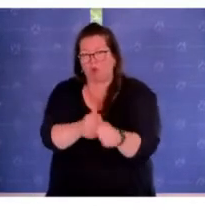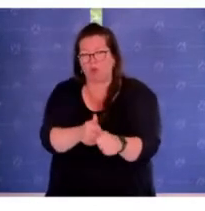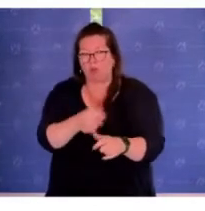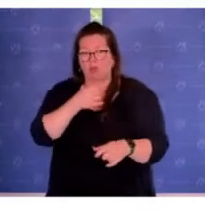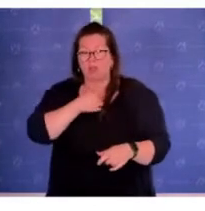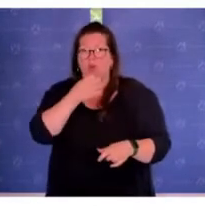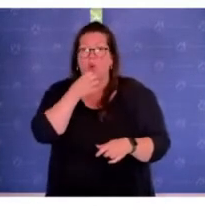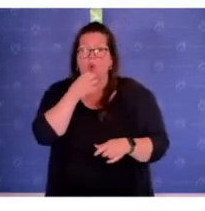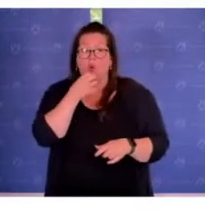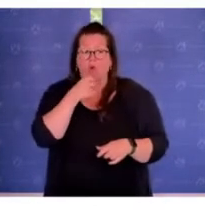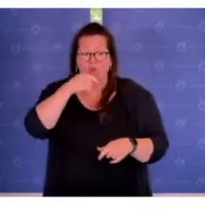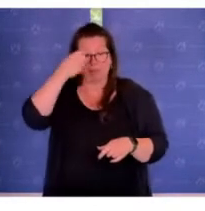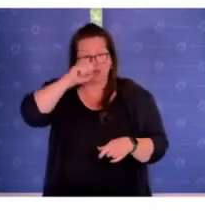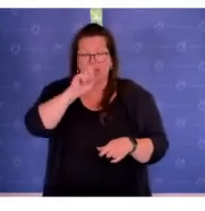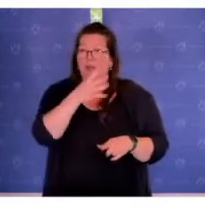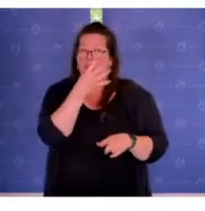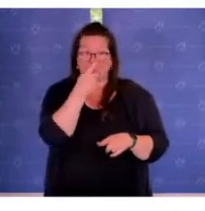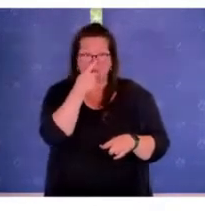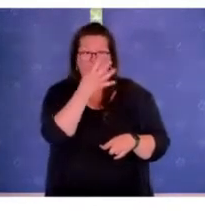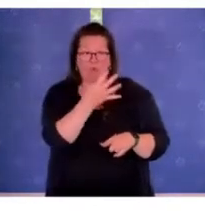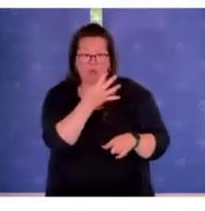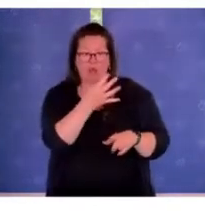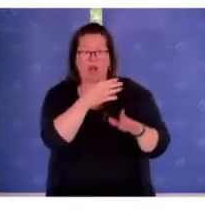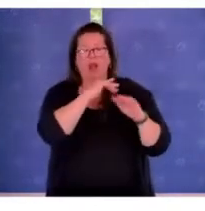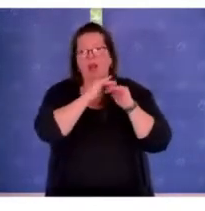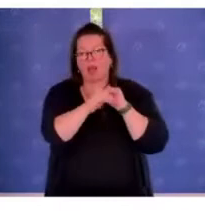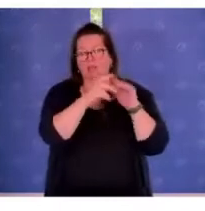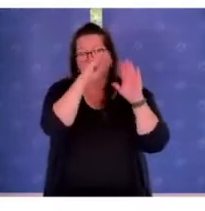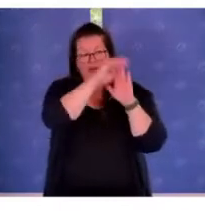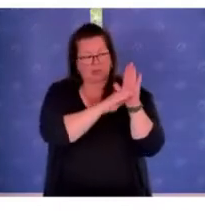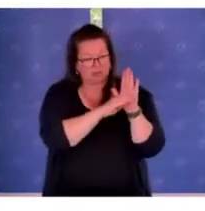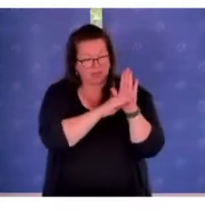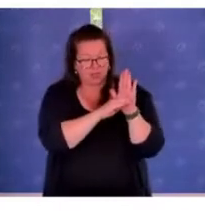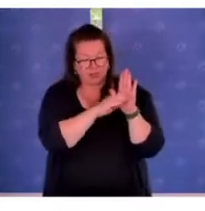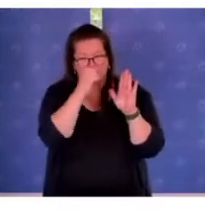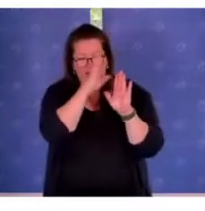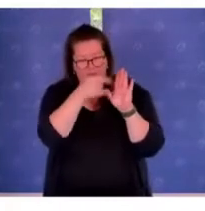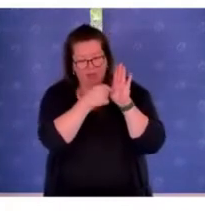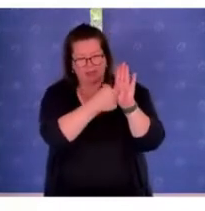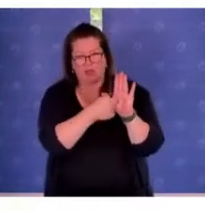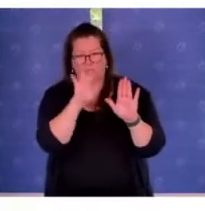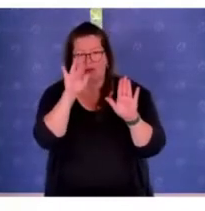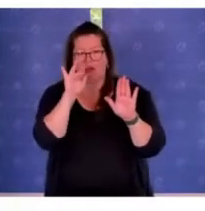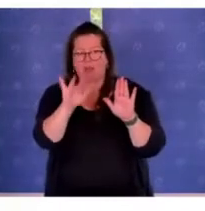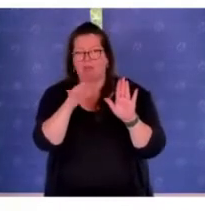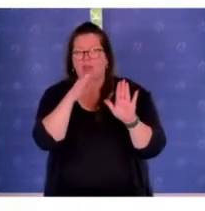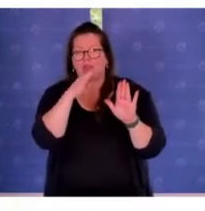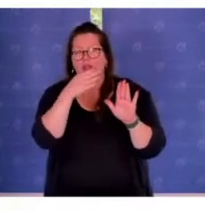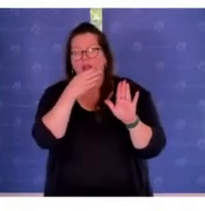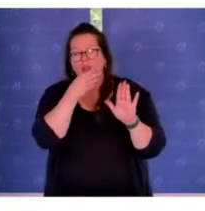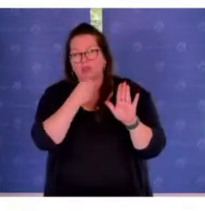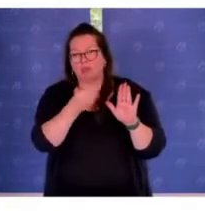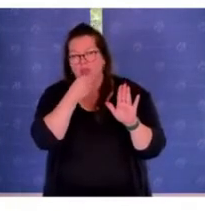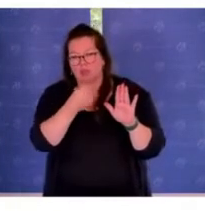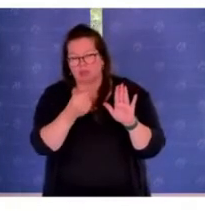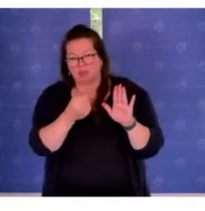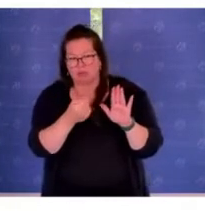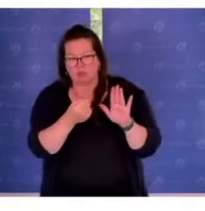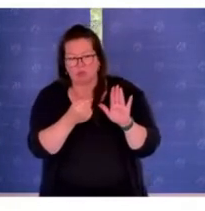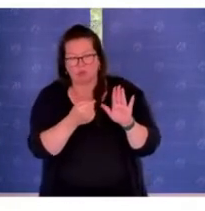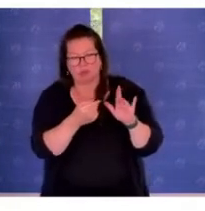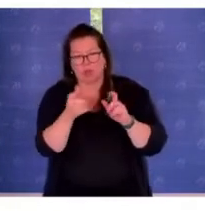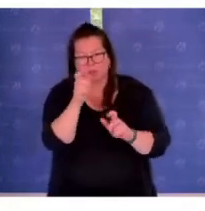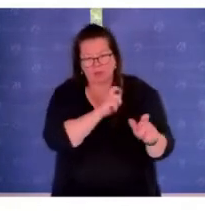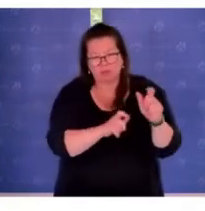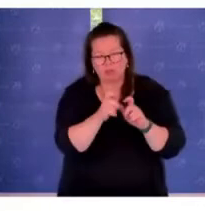Landesgesetzen in Berlin bleibt, die das Thema ausdrücklich ansprechen. Das wird die Zukunft zeigen, wie sich das weiterentwickelt. Aber darunter sind dann auch wieder